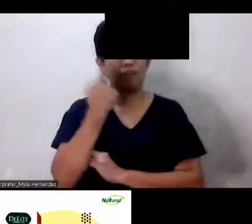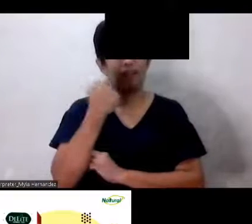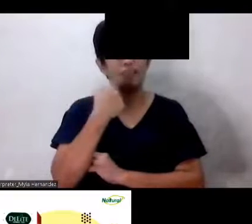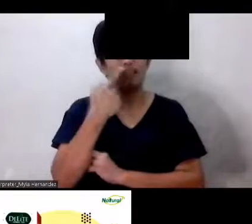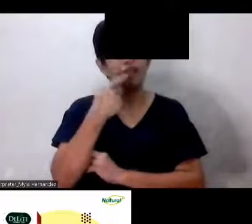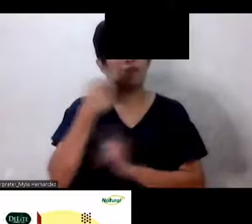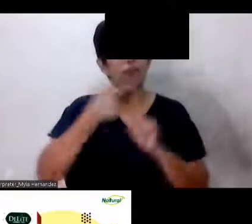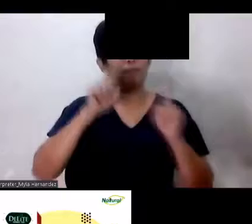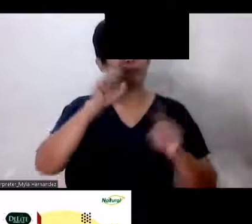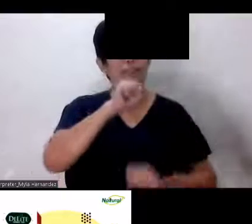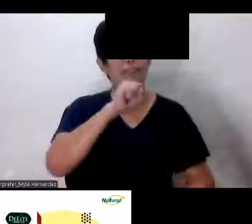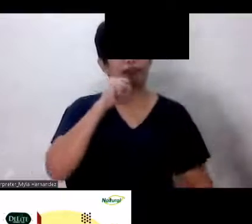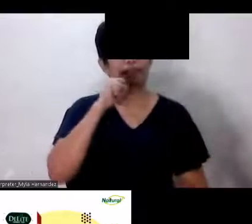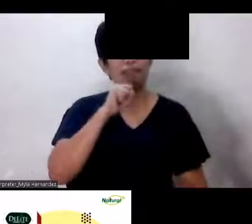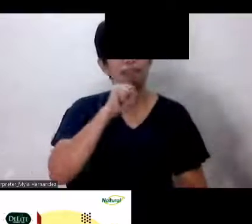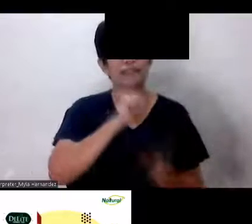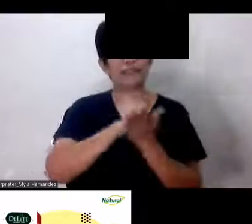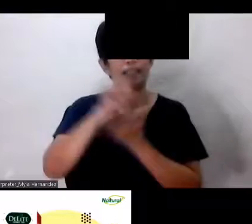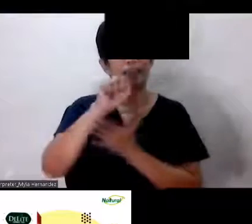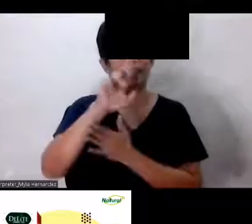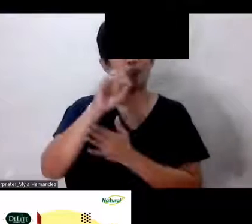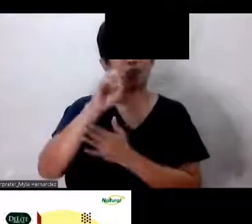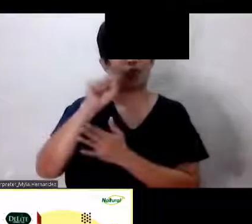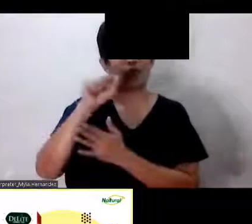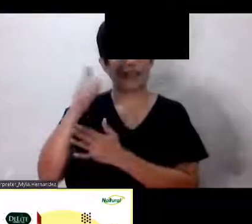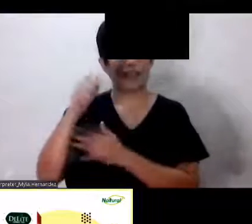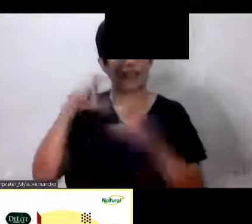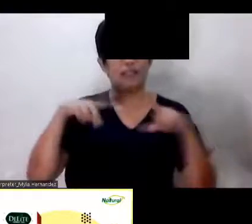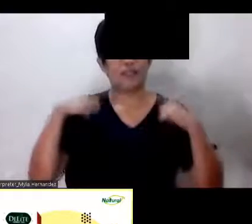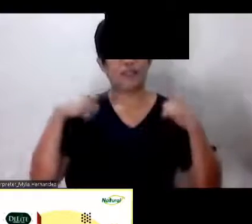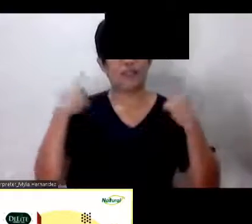Laguna naman ito Sana nga Yan ganun bali Yes